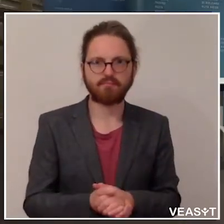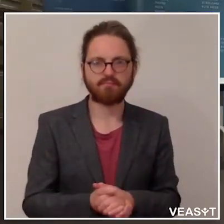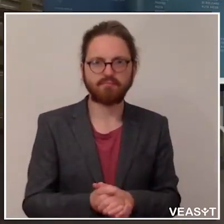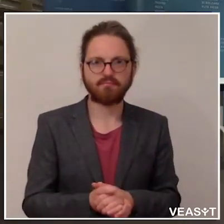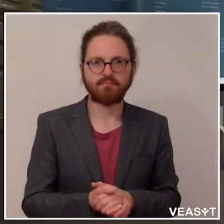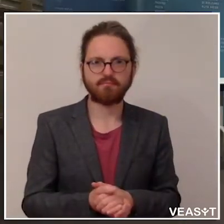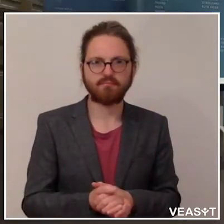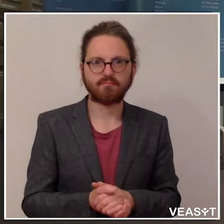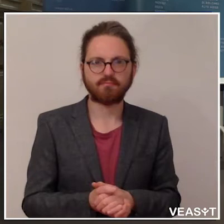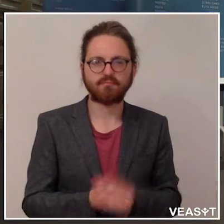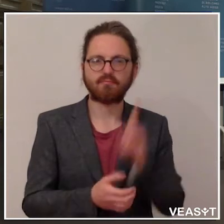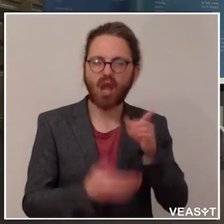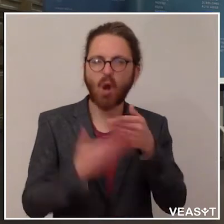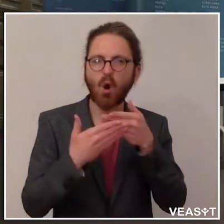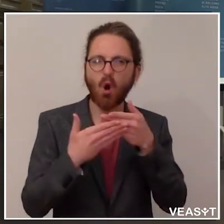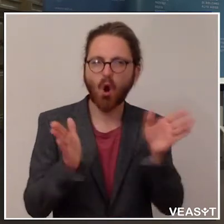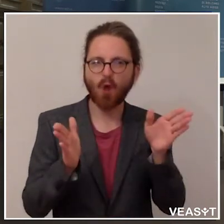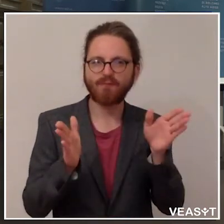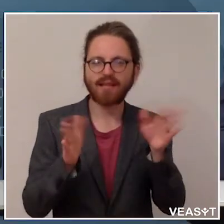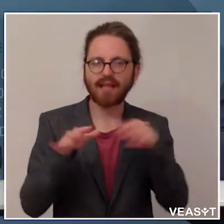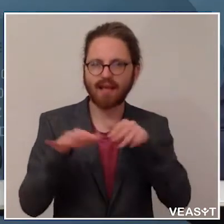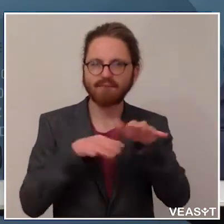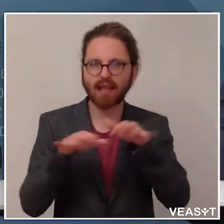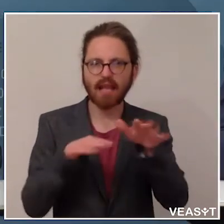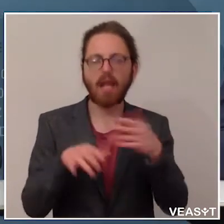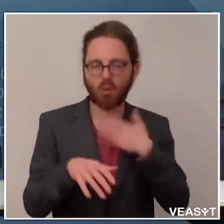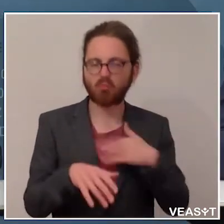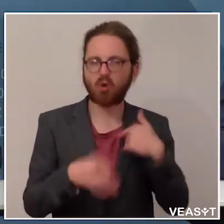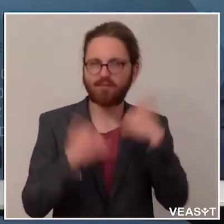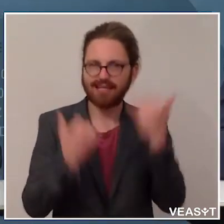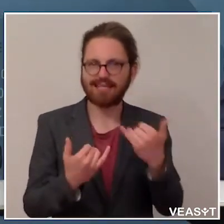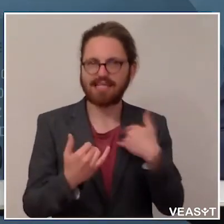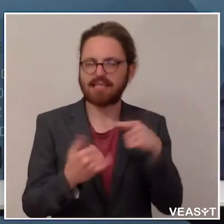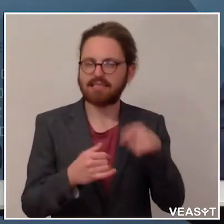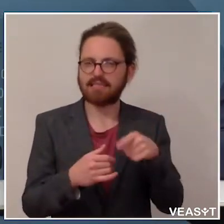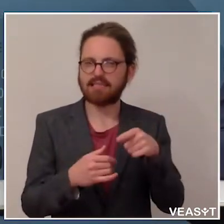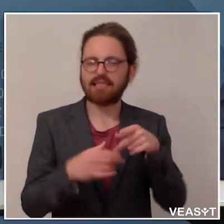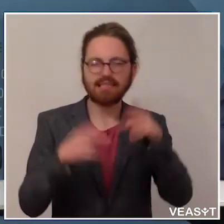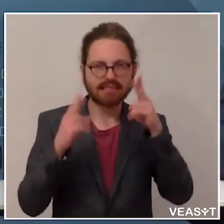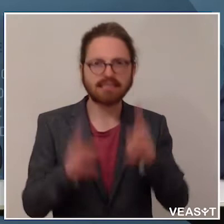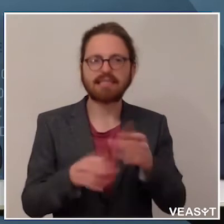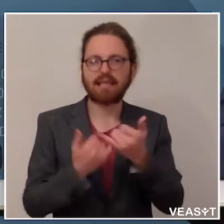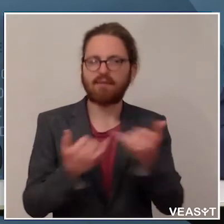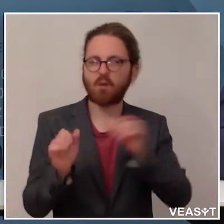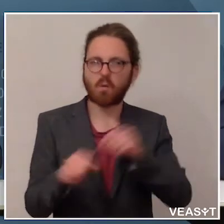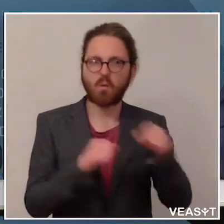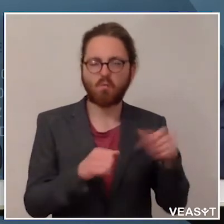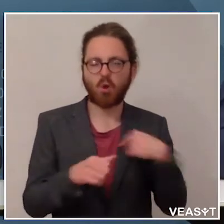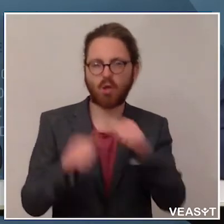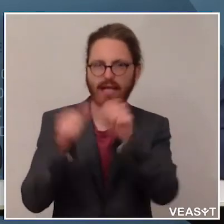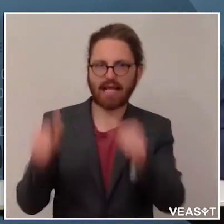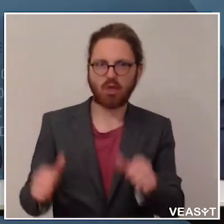auch die öffentliche Mobilität möchten wir in dieser Phase so sicher wie möglich gestalten. Seit 4.